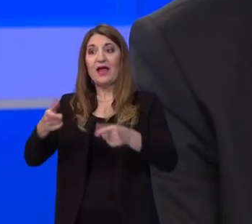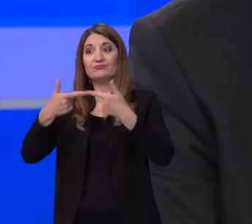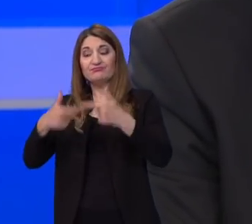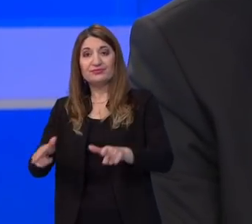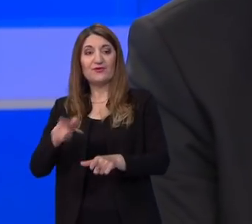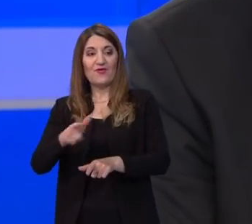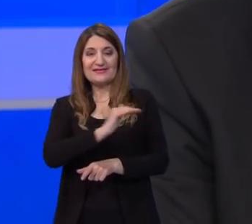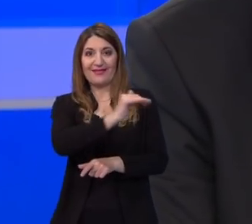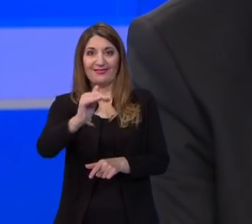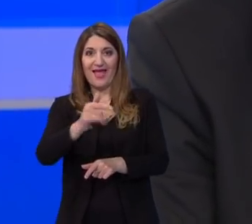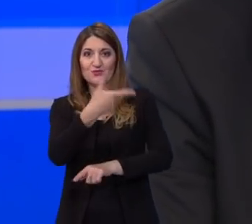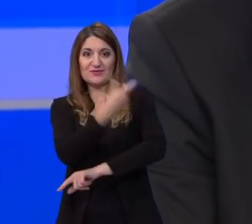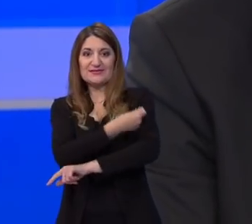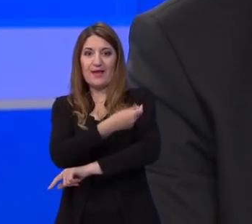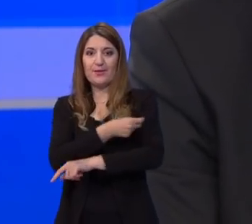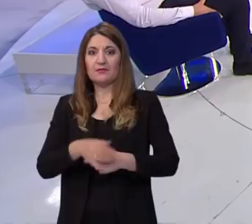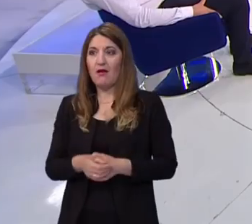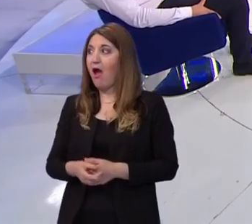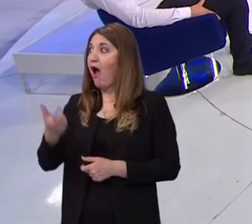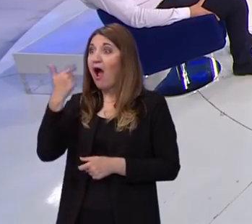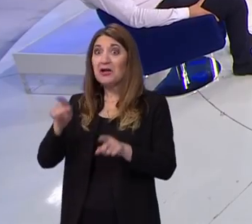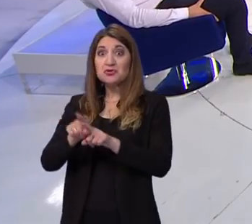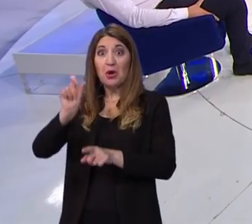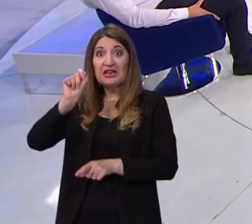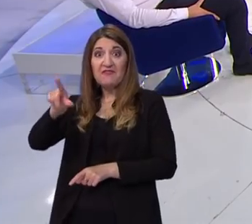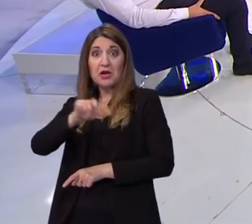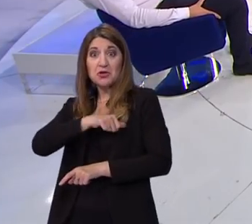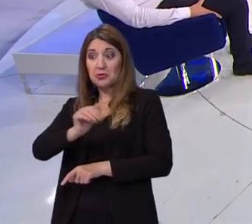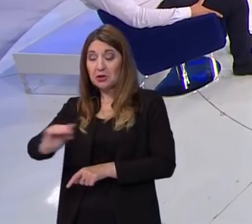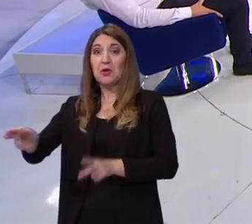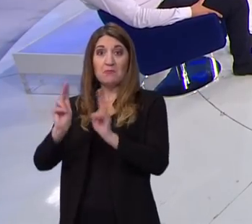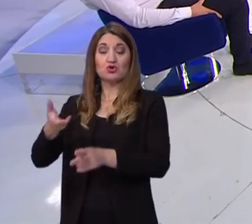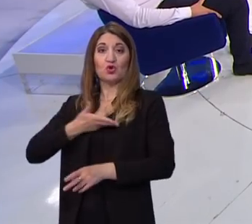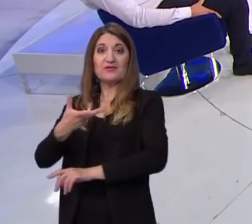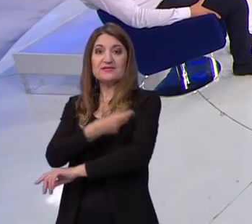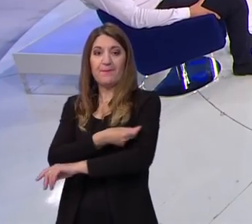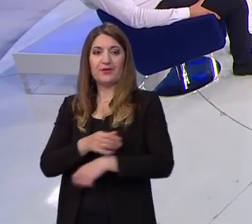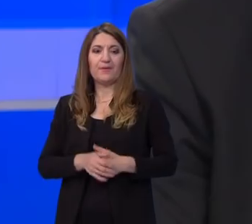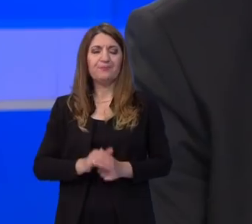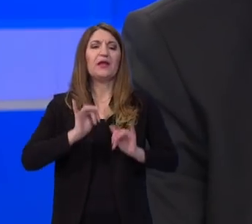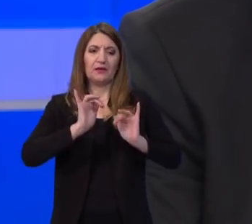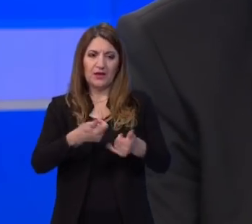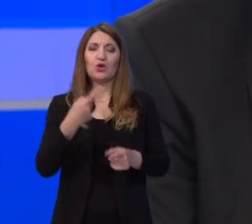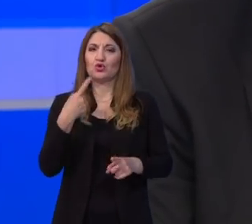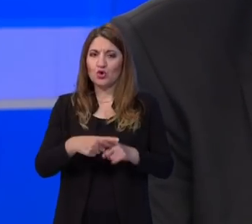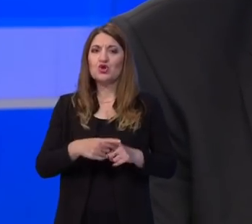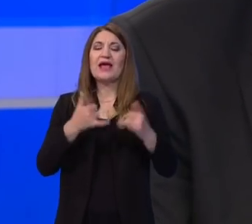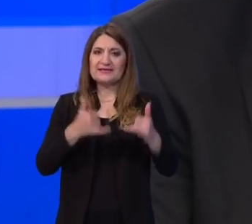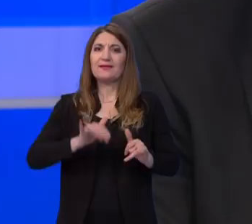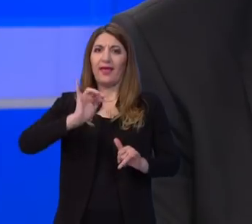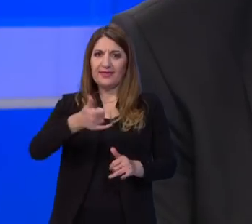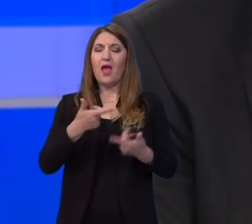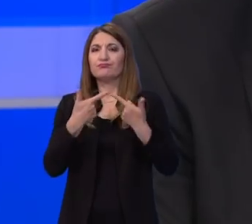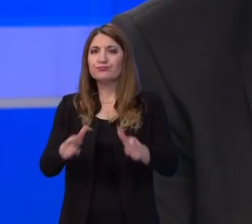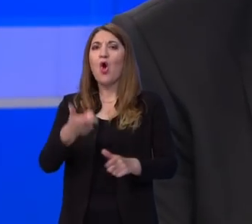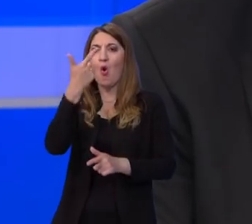Znate da je trebalo jedno vrijeme da se... Ali cijepe se sadionio od 12 godina. Tako je. Sad je dozvoljeno i od 12 na